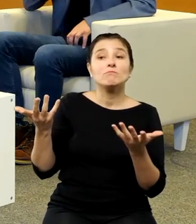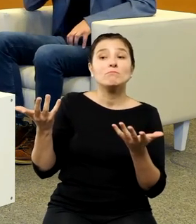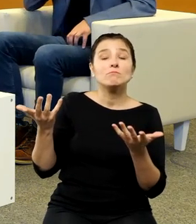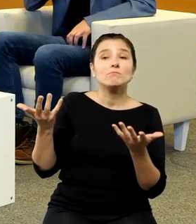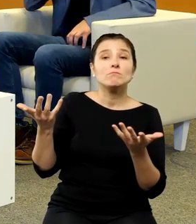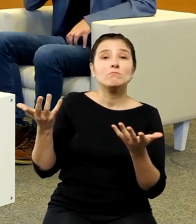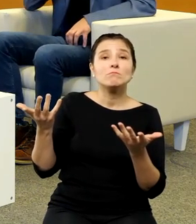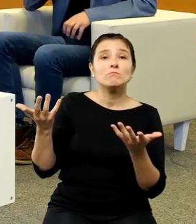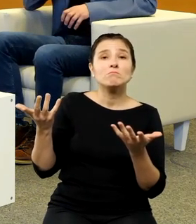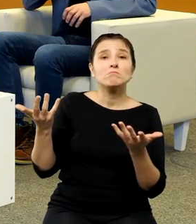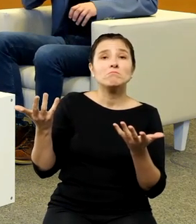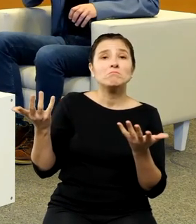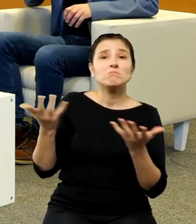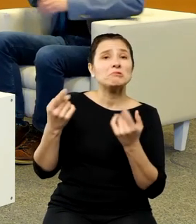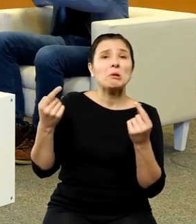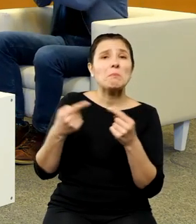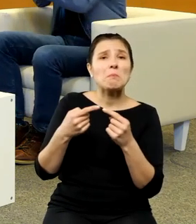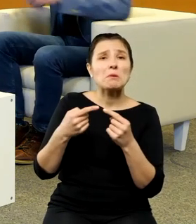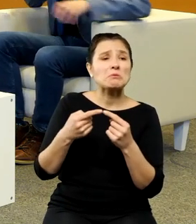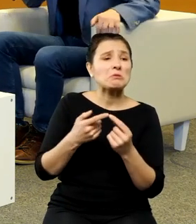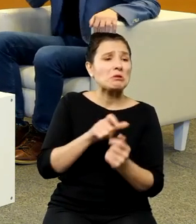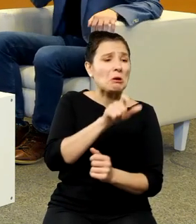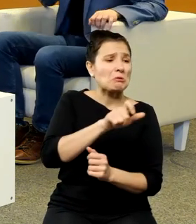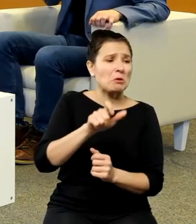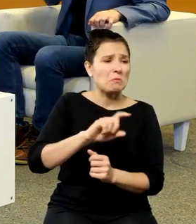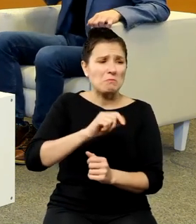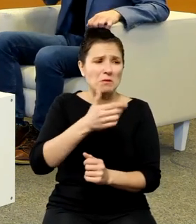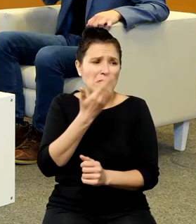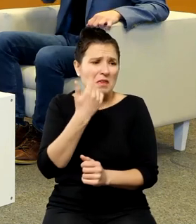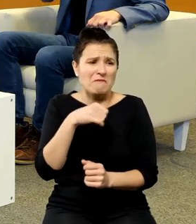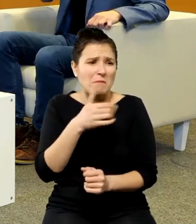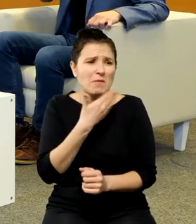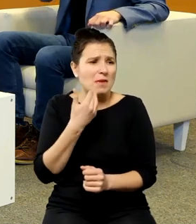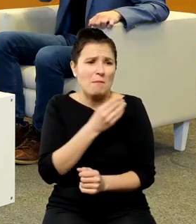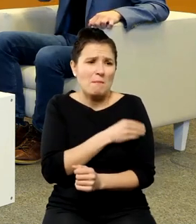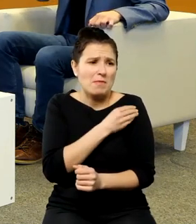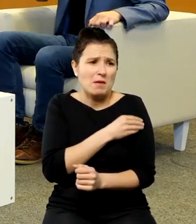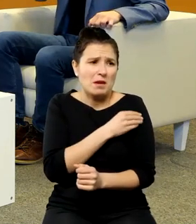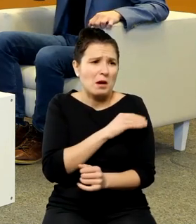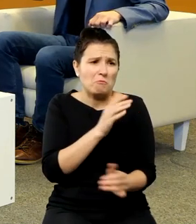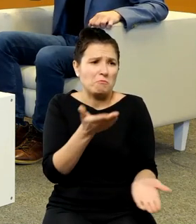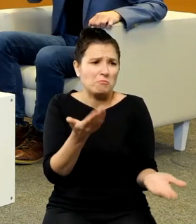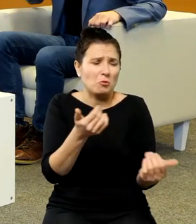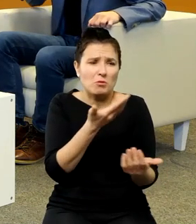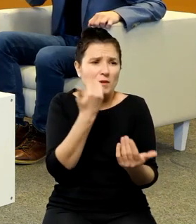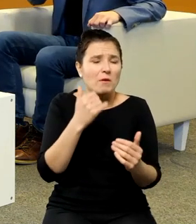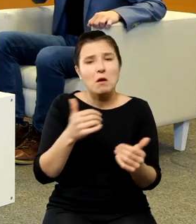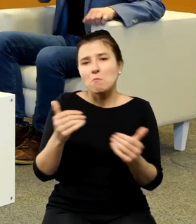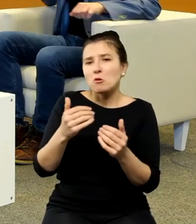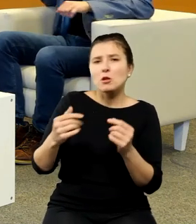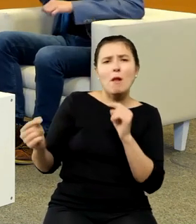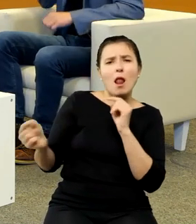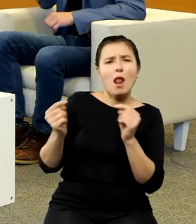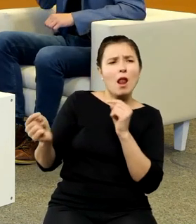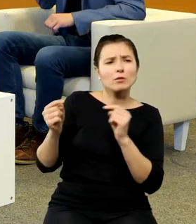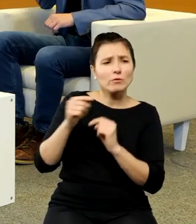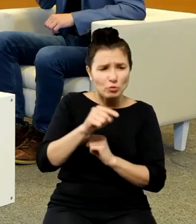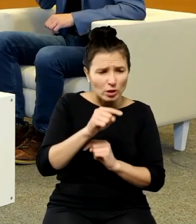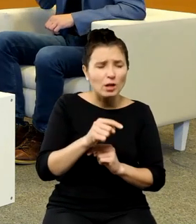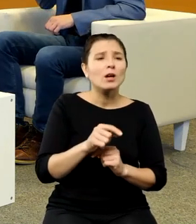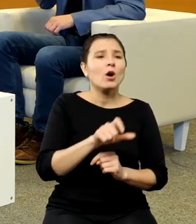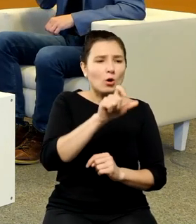w zasadzie nie mamy źródeł i możemy się spierać nawet o ich faktyczność, a